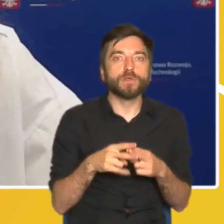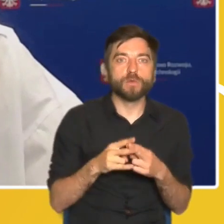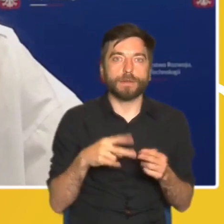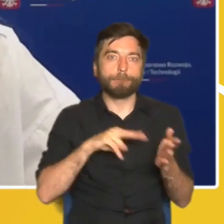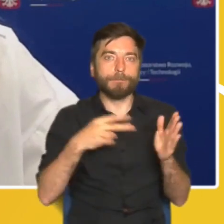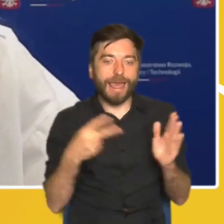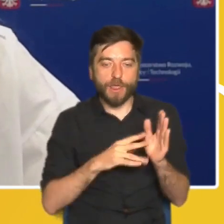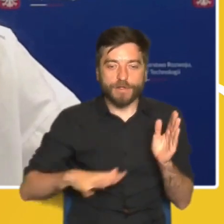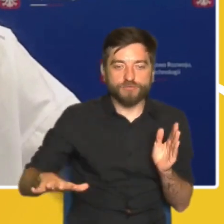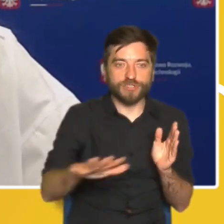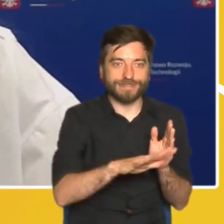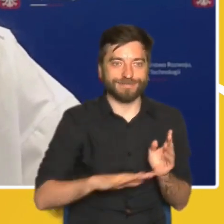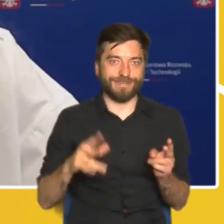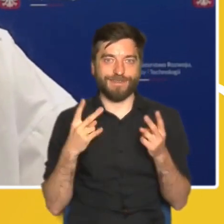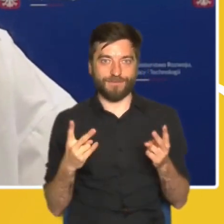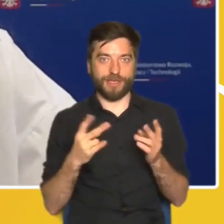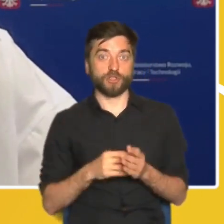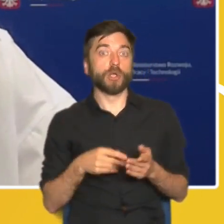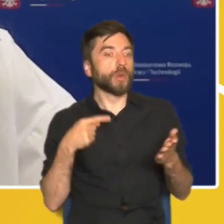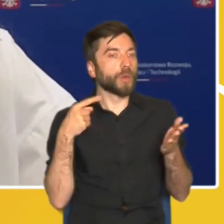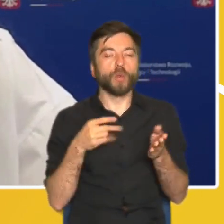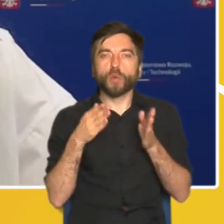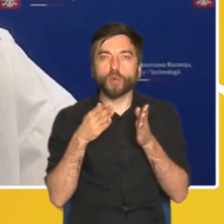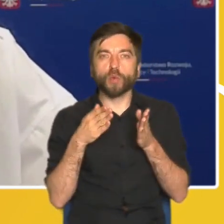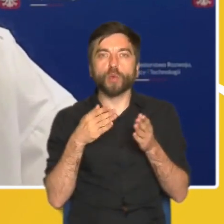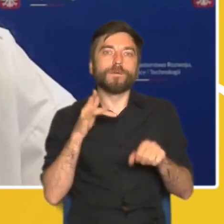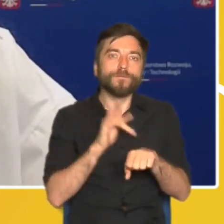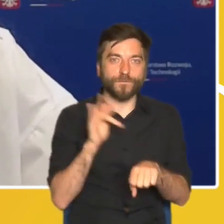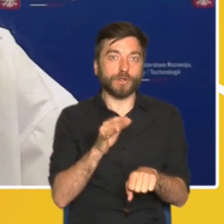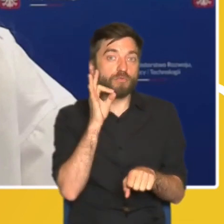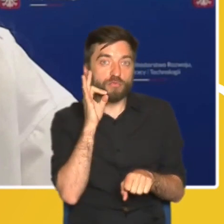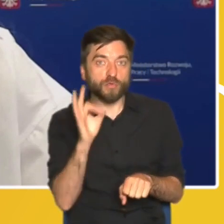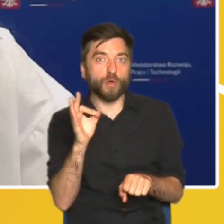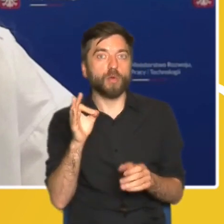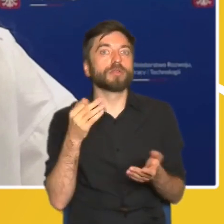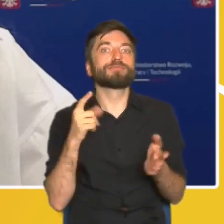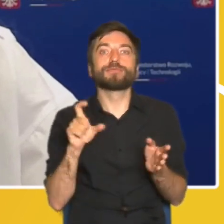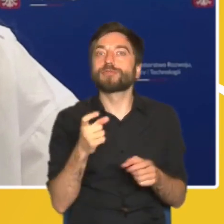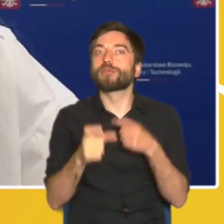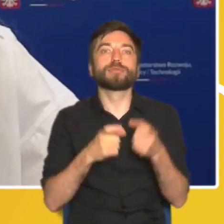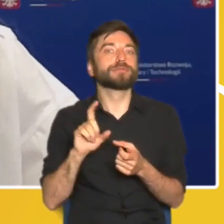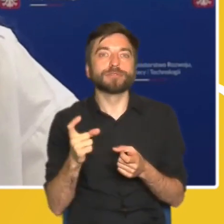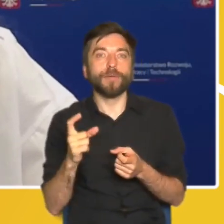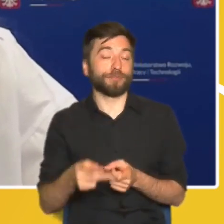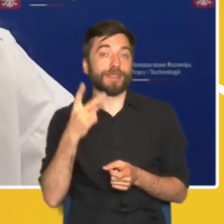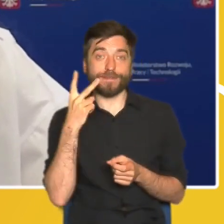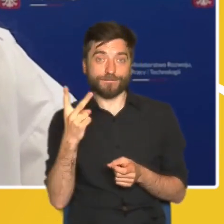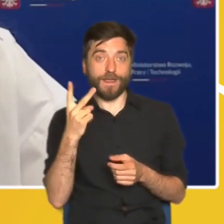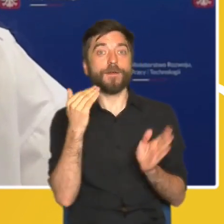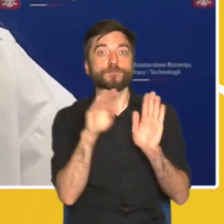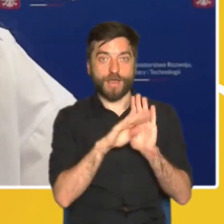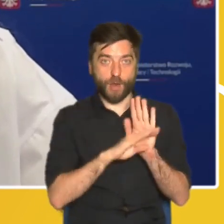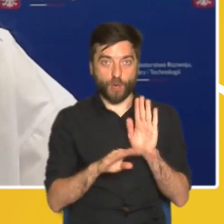przestrzennego. Ta skuteczność narzędzia prowadzenia polityki przestrzennej wymaga spełnienia dwóch warunków.